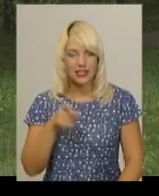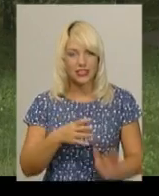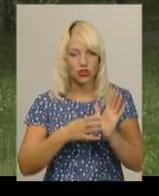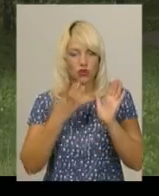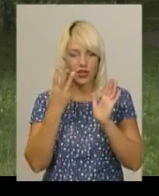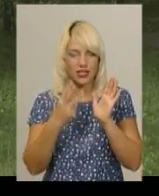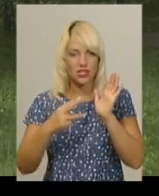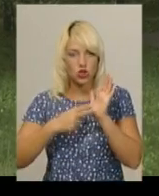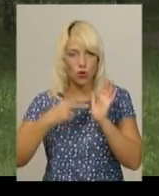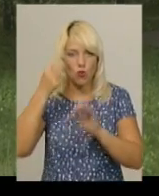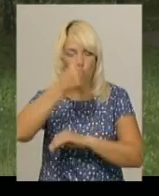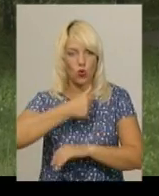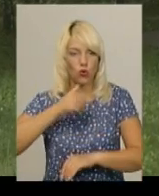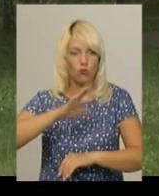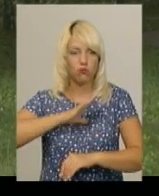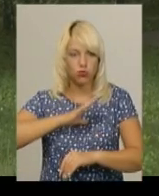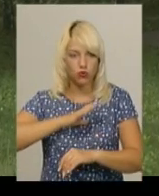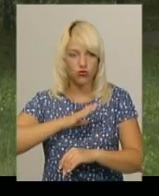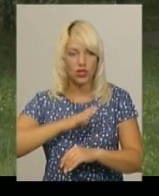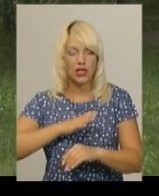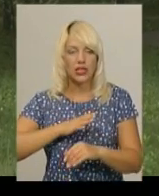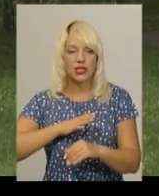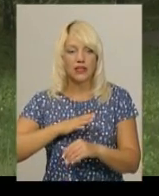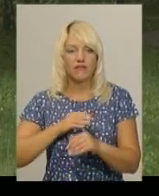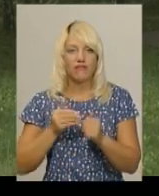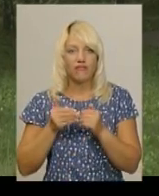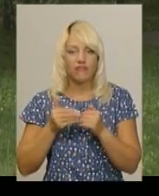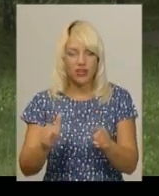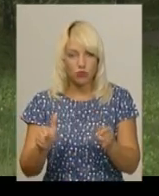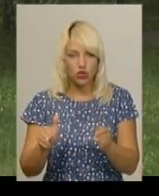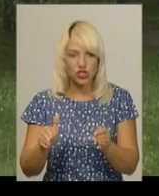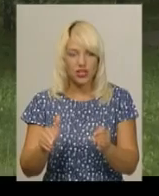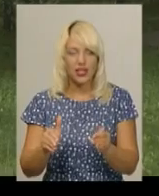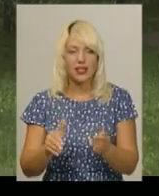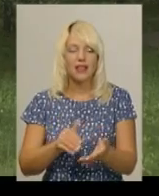вийшов наказ